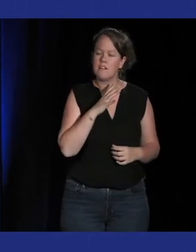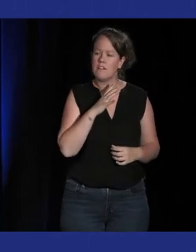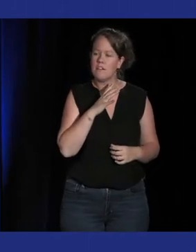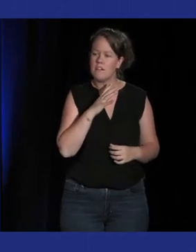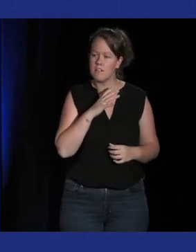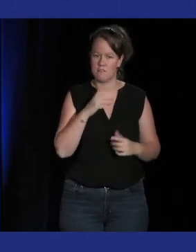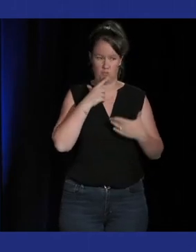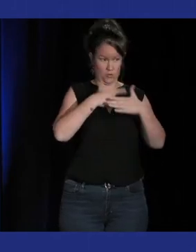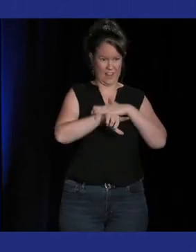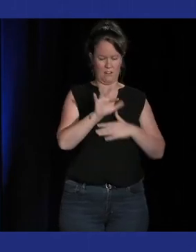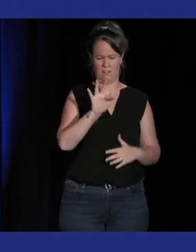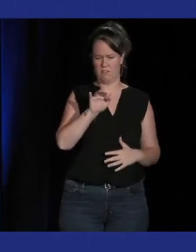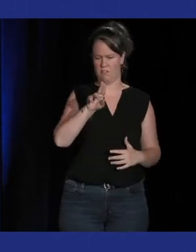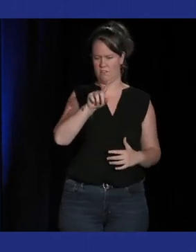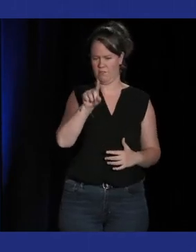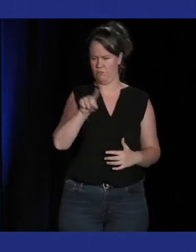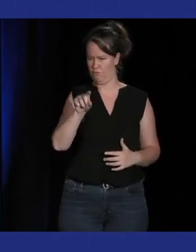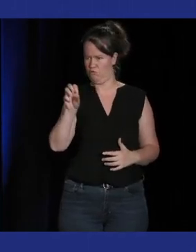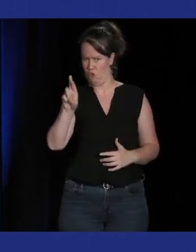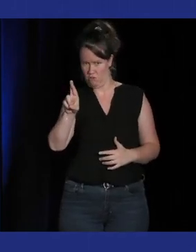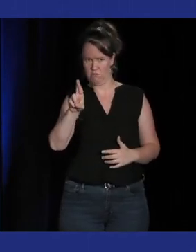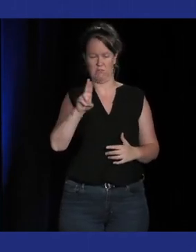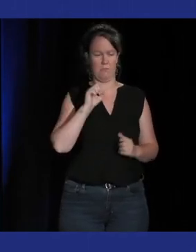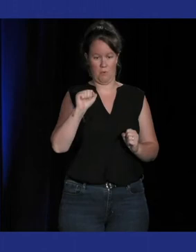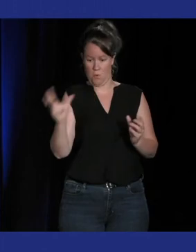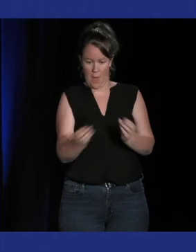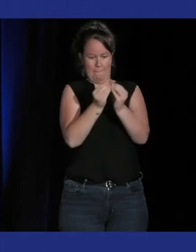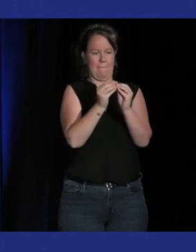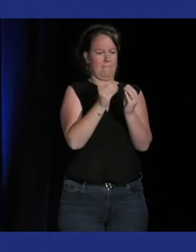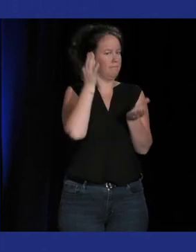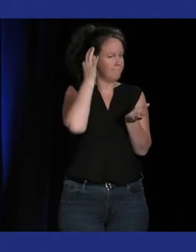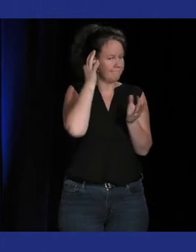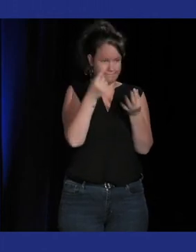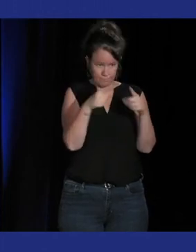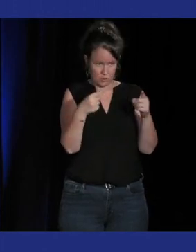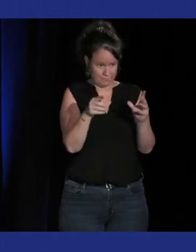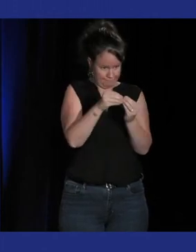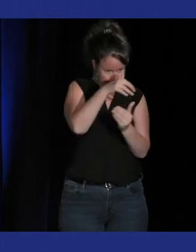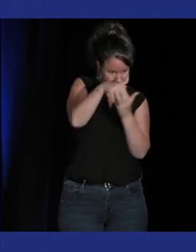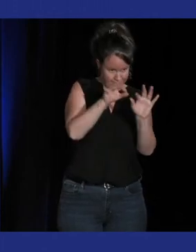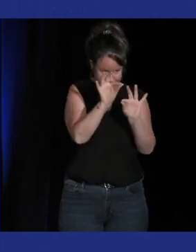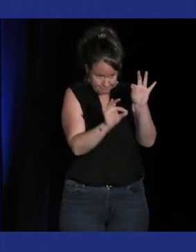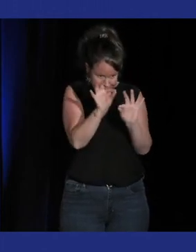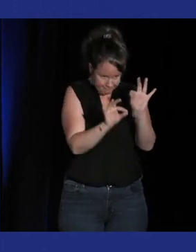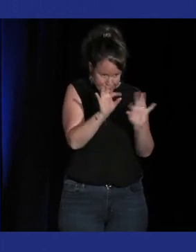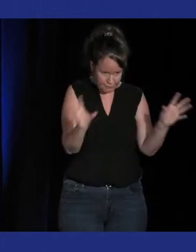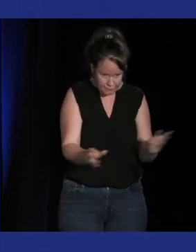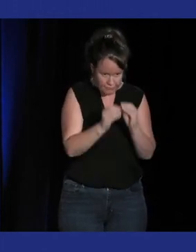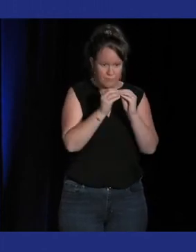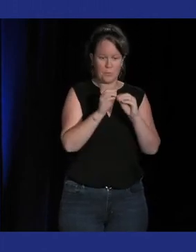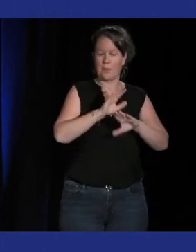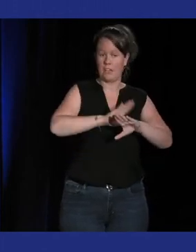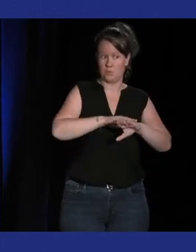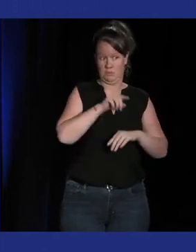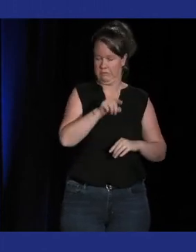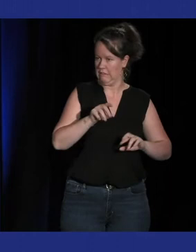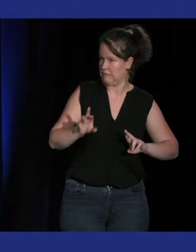mixer les morceaux où là on est vraiment dans de la composition quasiment plus que dans du suivi de rythme et en fait c un genre de jeu qui est assez rare est-ce